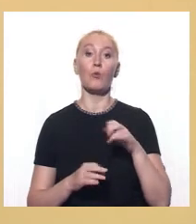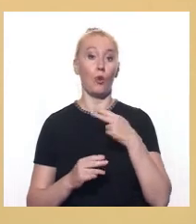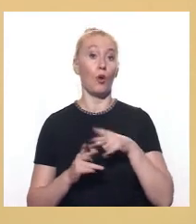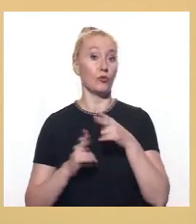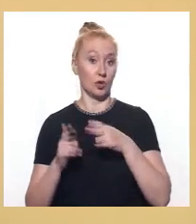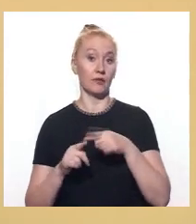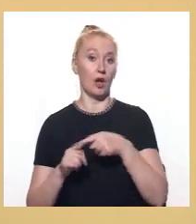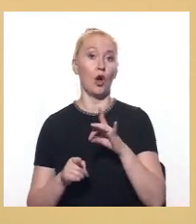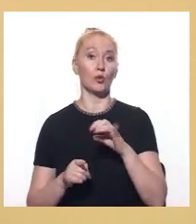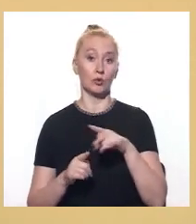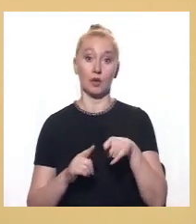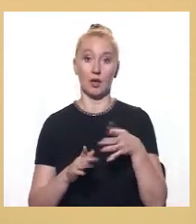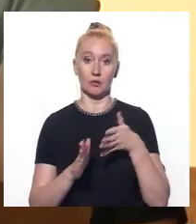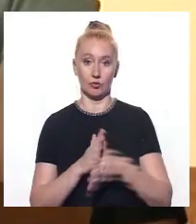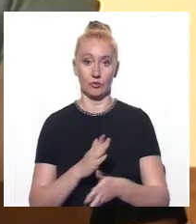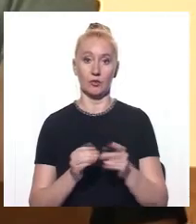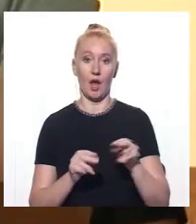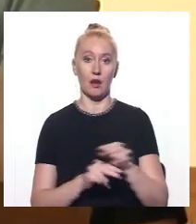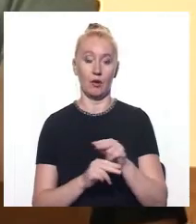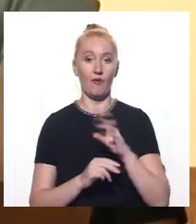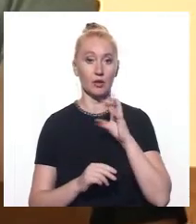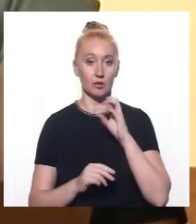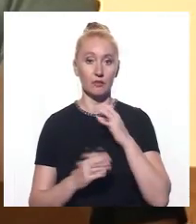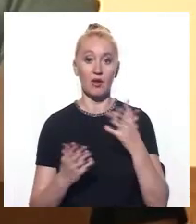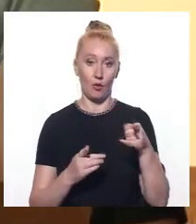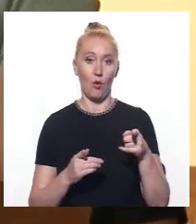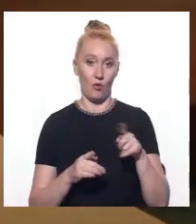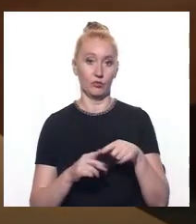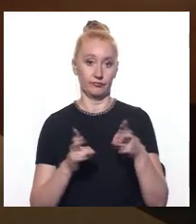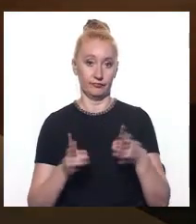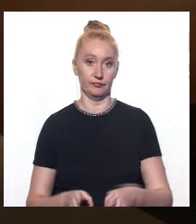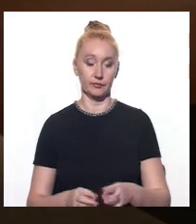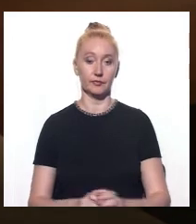Саме стільки, це словами жінки, вона витратила на лікування собаки, яку він поранив.